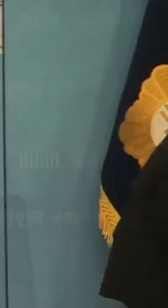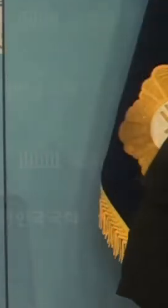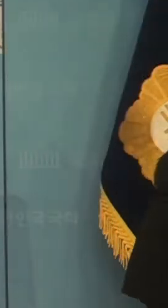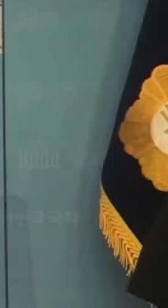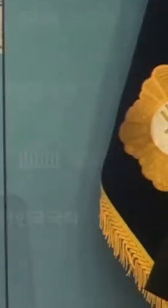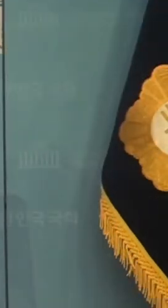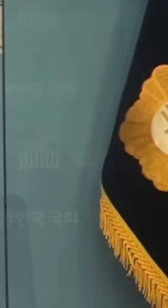그러나